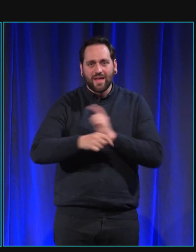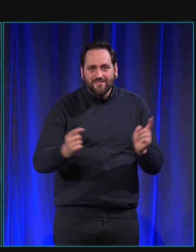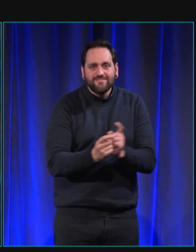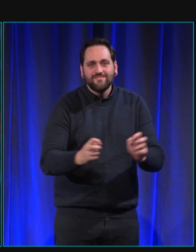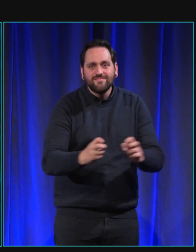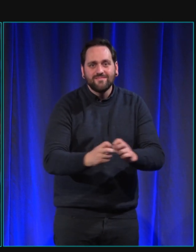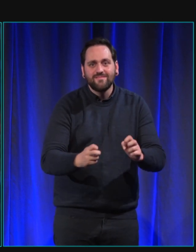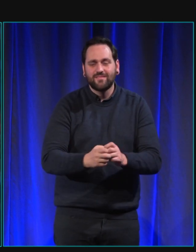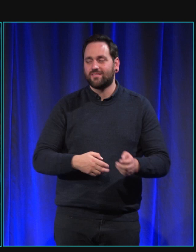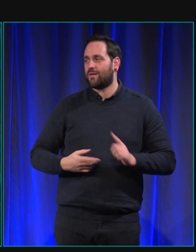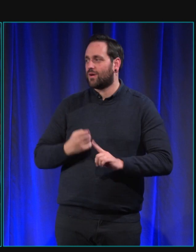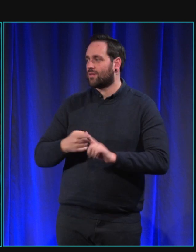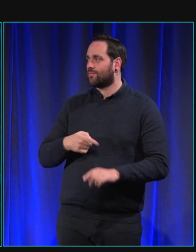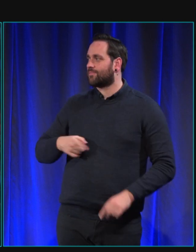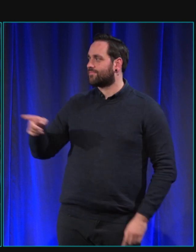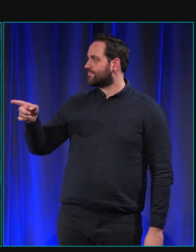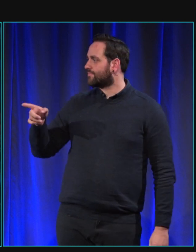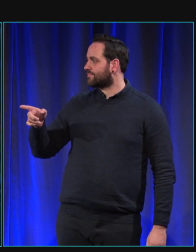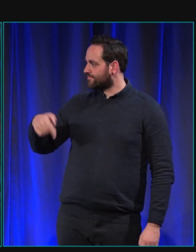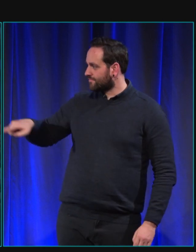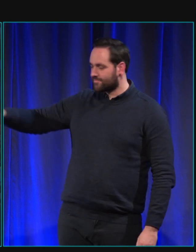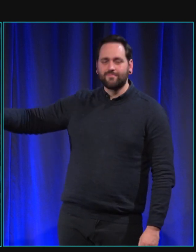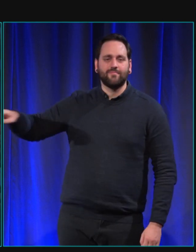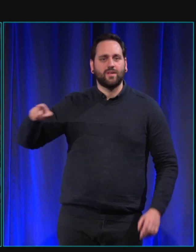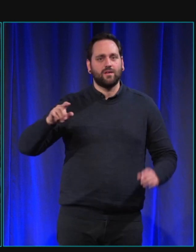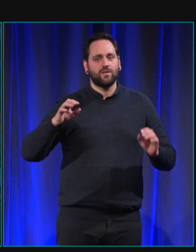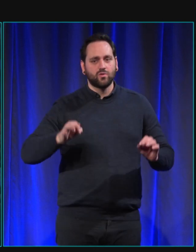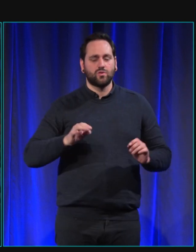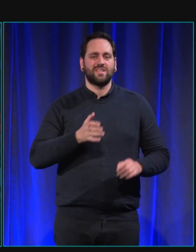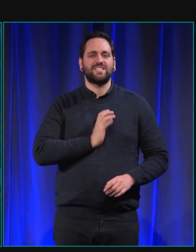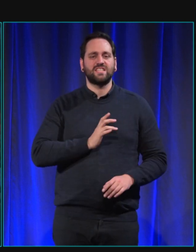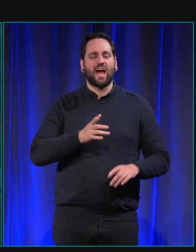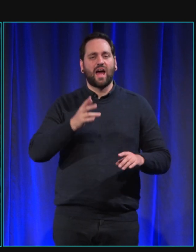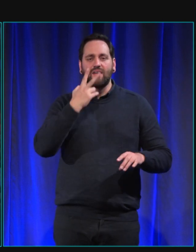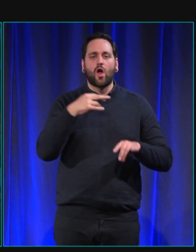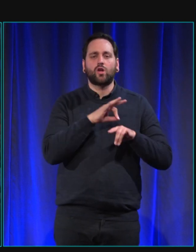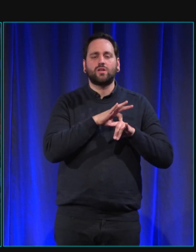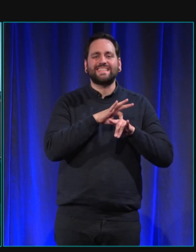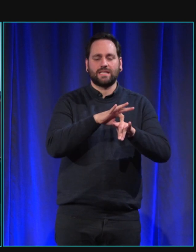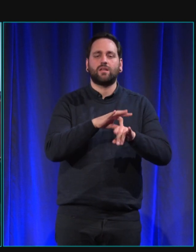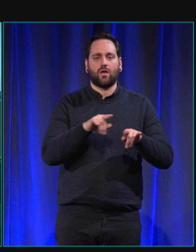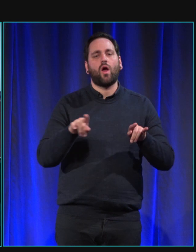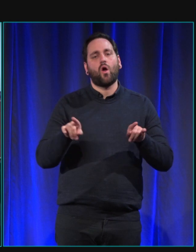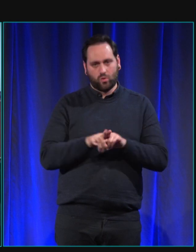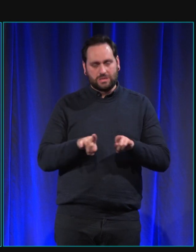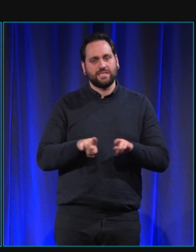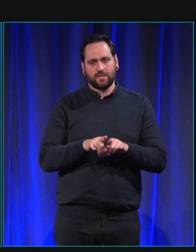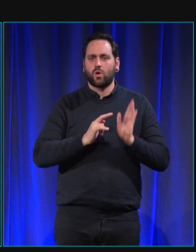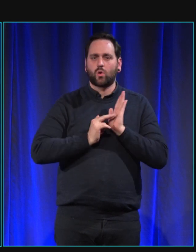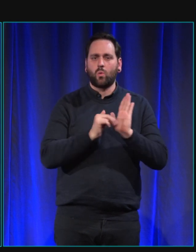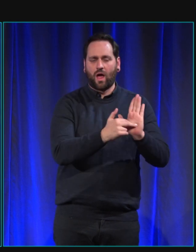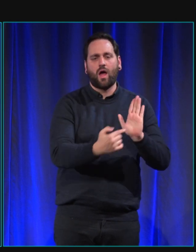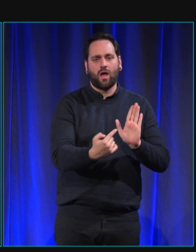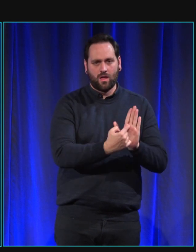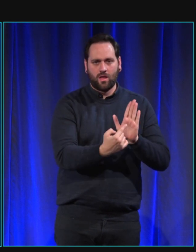quelque chose s'il vous plaît donc pour les chiens guide d'aveugles c'est pareil dans les contrats c'est aussi indiqué que l'on doit comment dirais-je